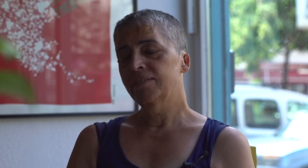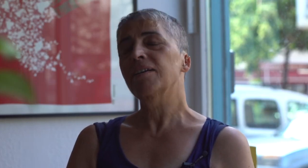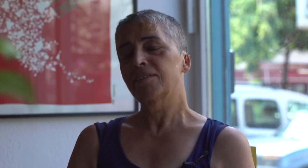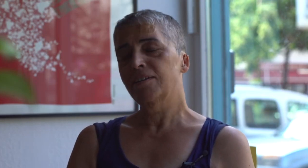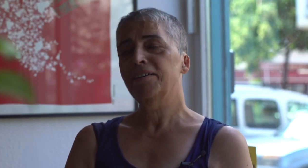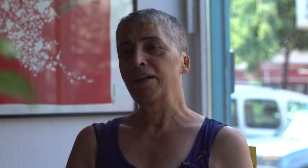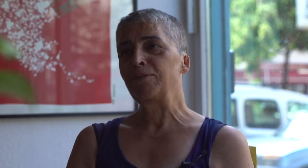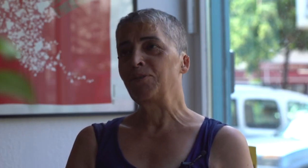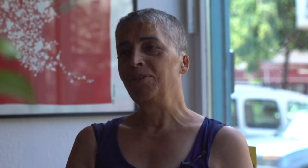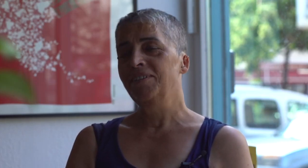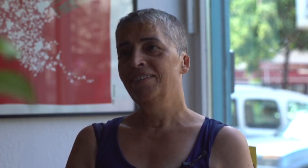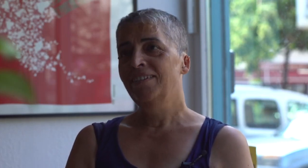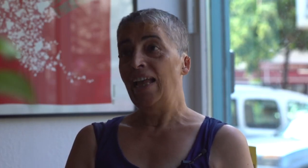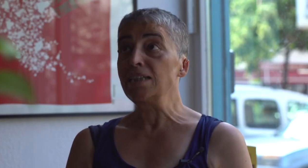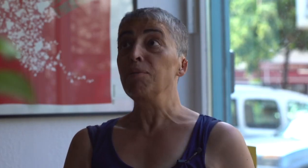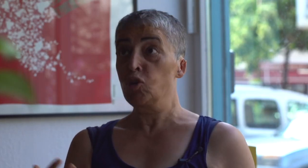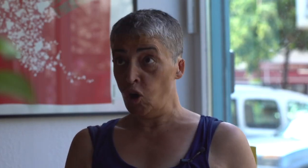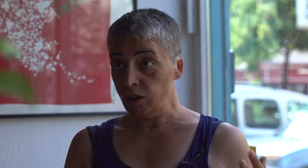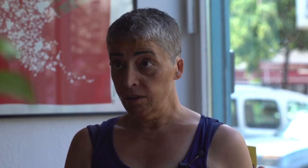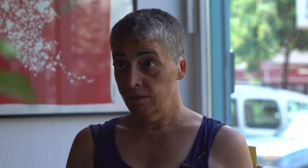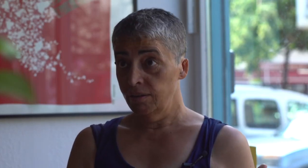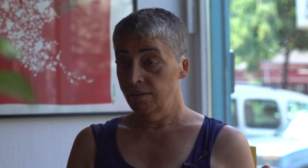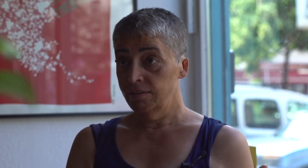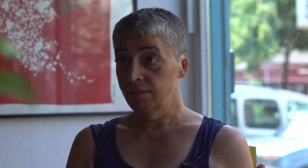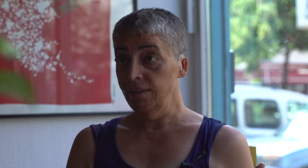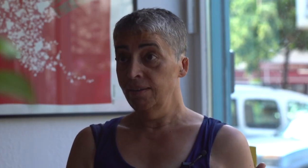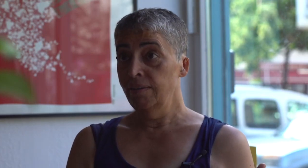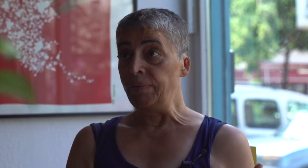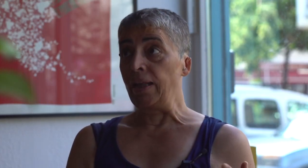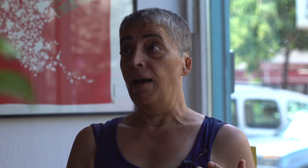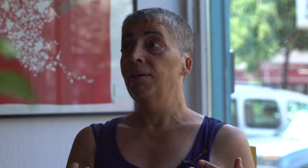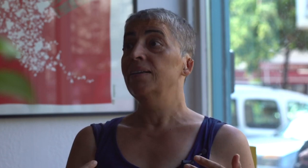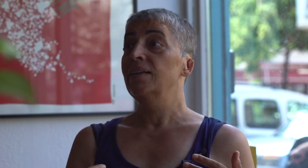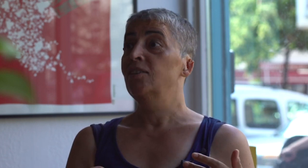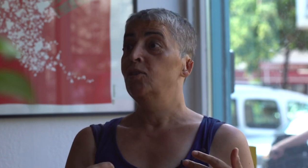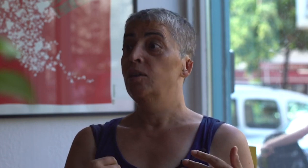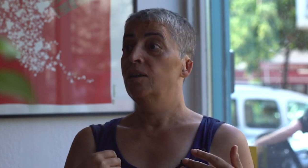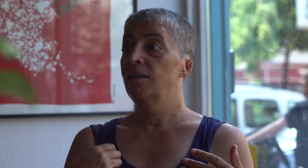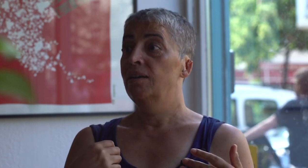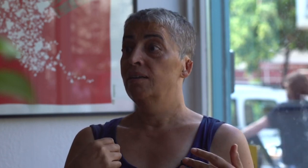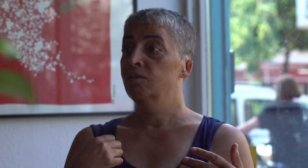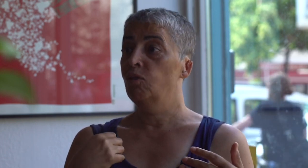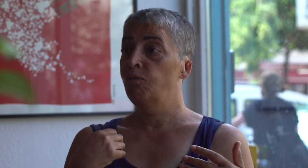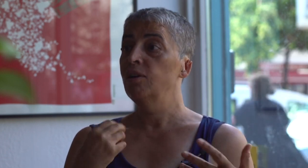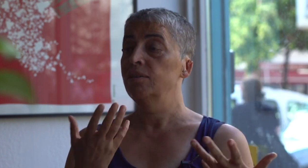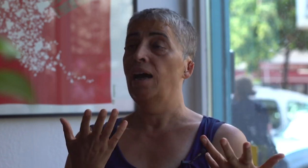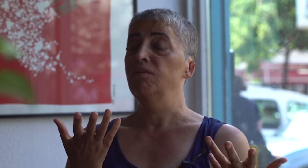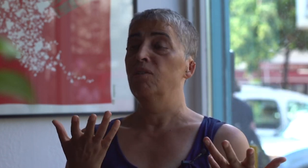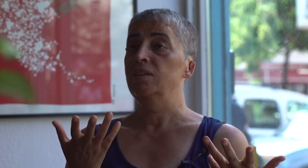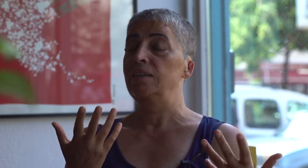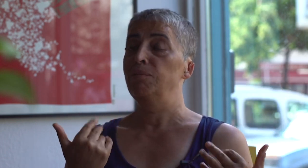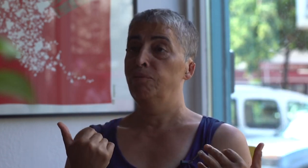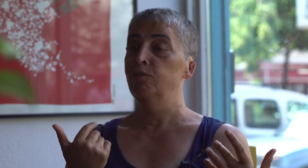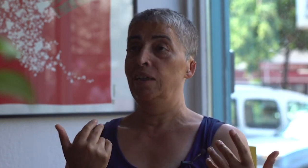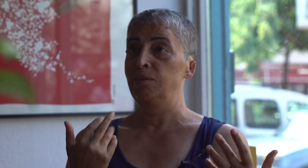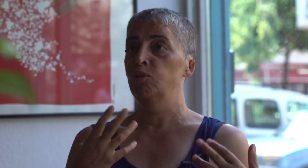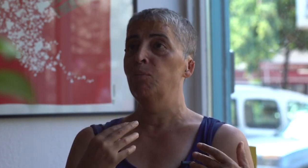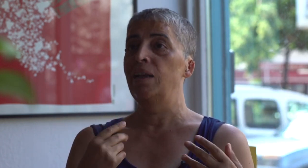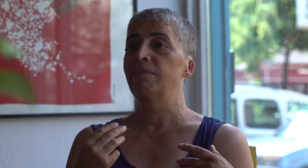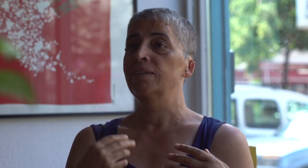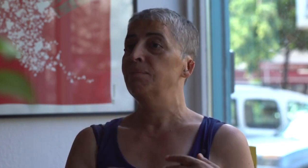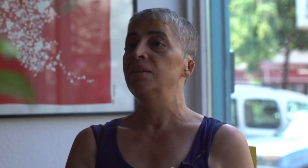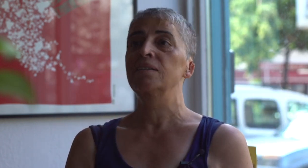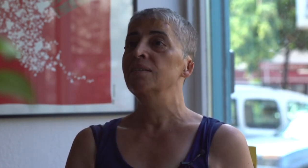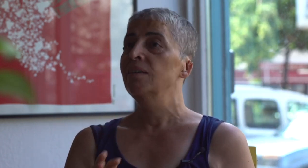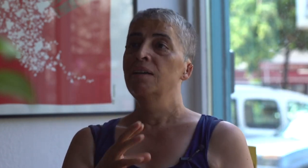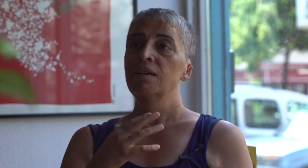immer noch. Da sage ich, sehr Dankeschön. Erstmal Schock, ne? Aber dass ich sofort eine Antwort gegeben habe, wundere ich